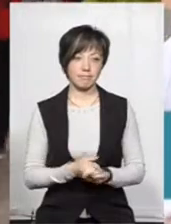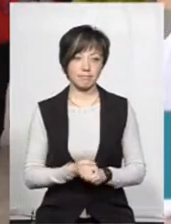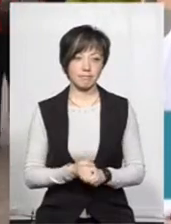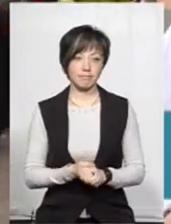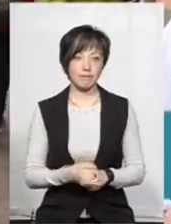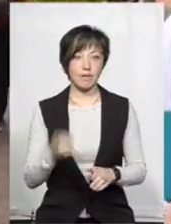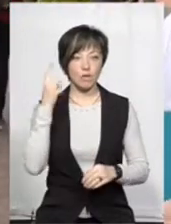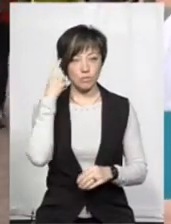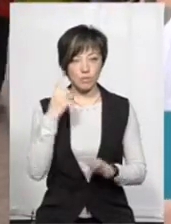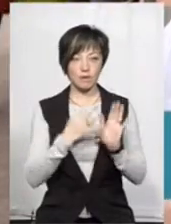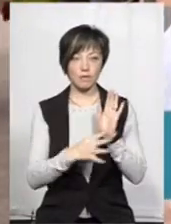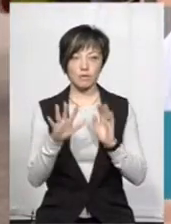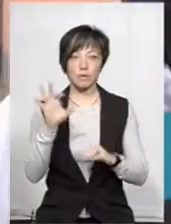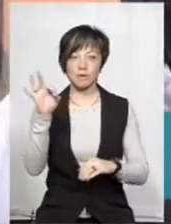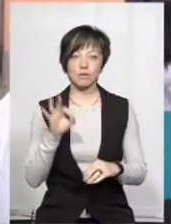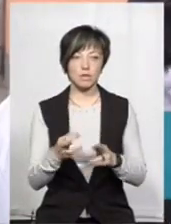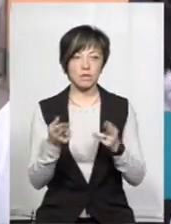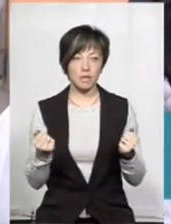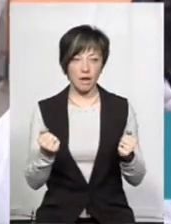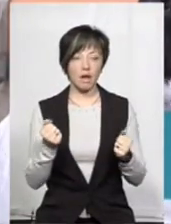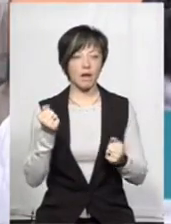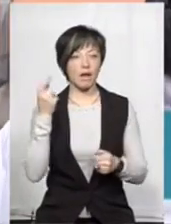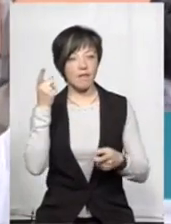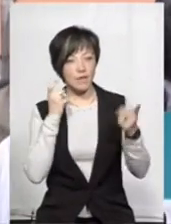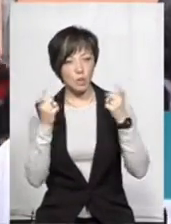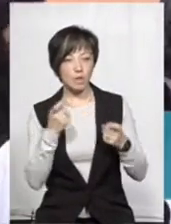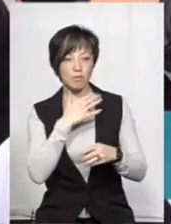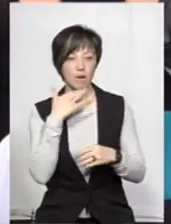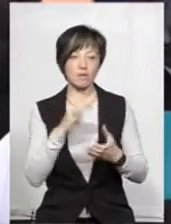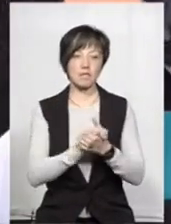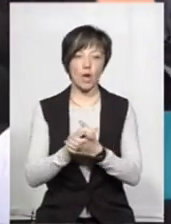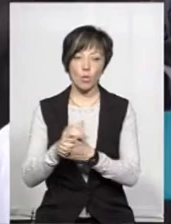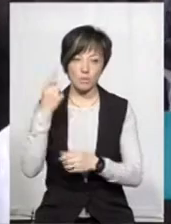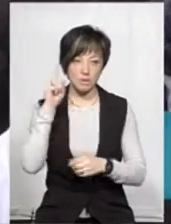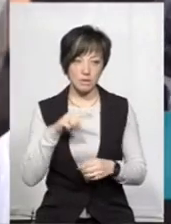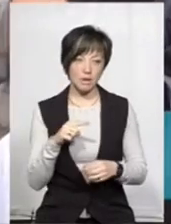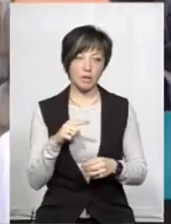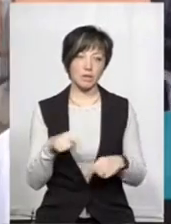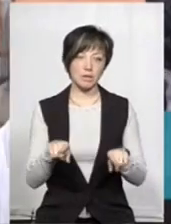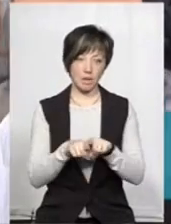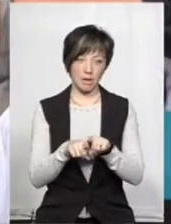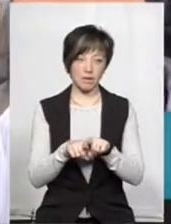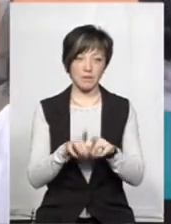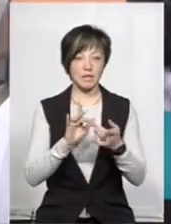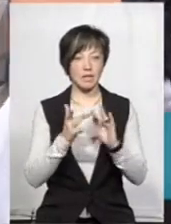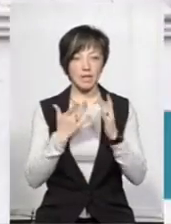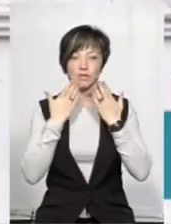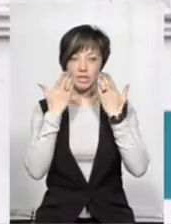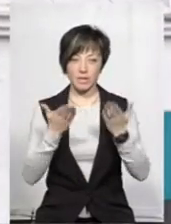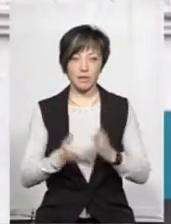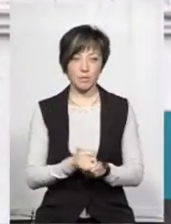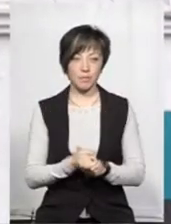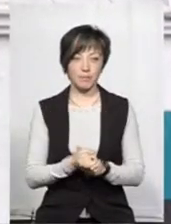Я думаю, що десь на 95% так. Відгуків багато від знайомих знаю, і так в інтернеті читаю.